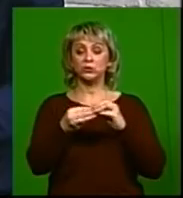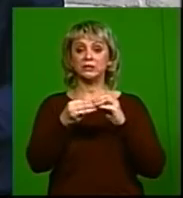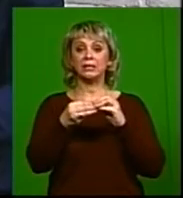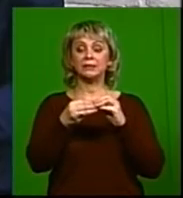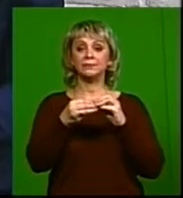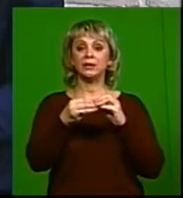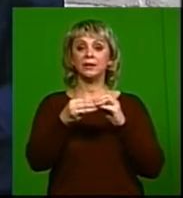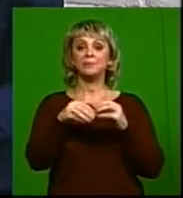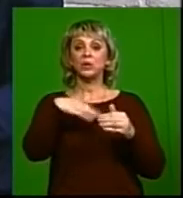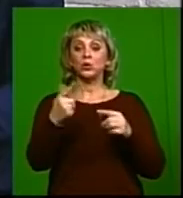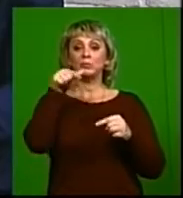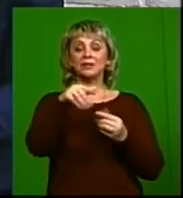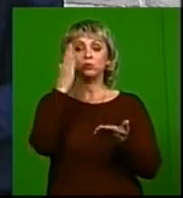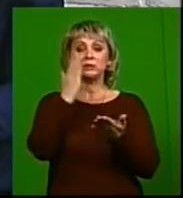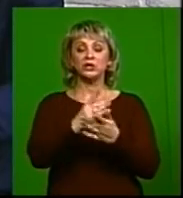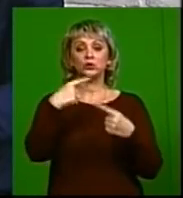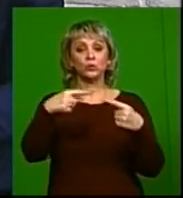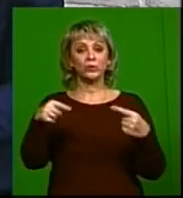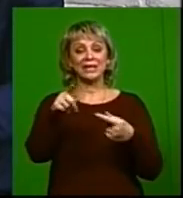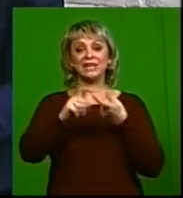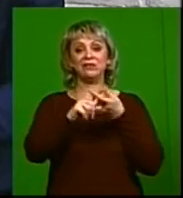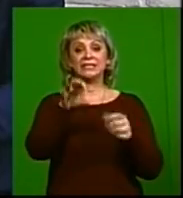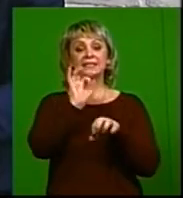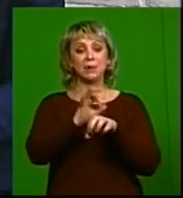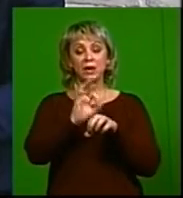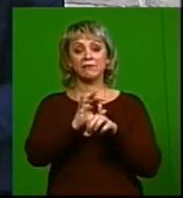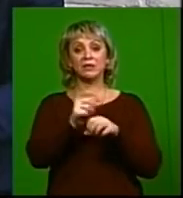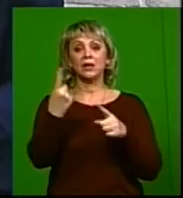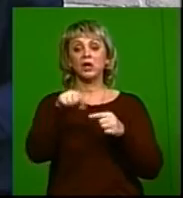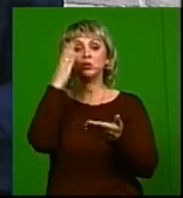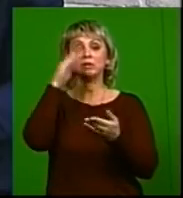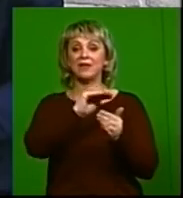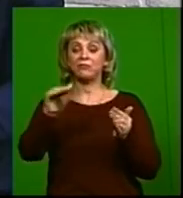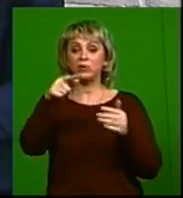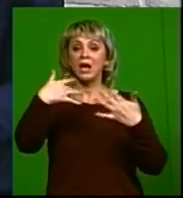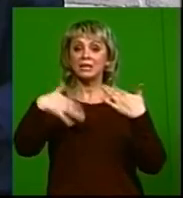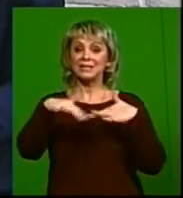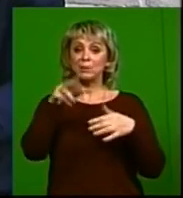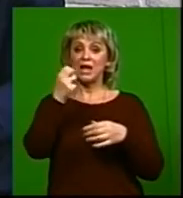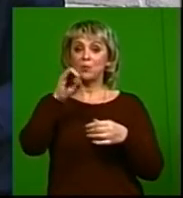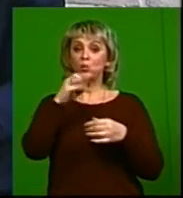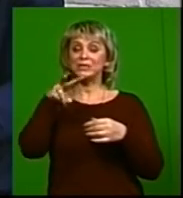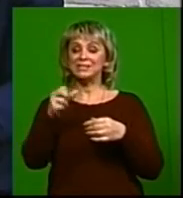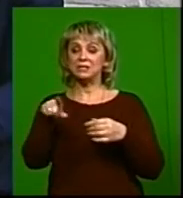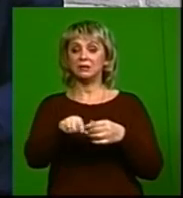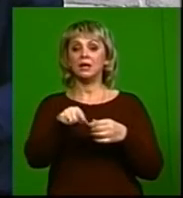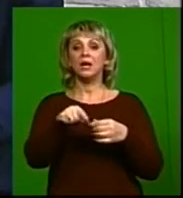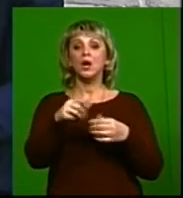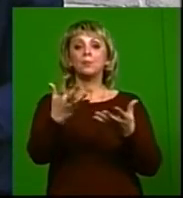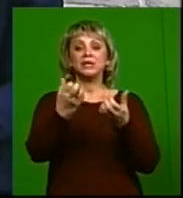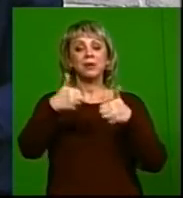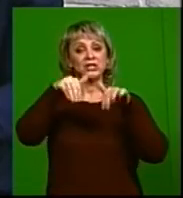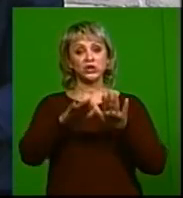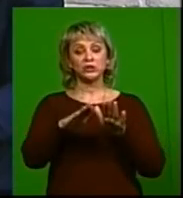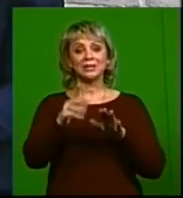и, кроме того, наличие других каких-либо инфекционных заболеваний, которые на фоне ослабления иммунитета могут проявляться, принимают